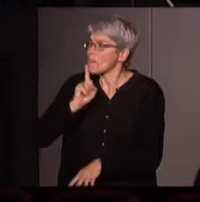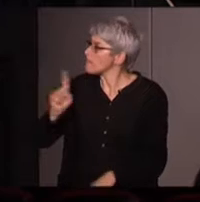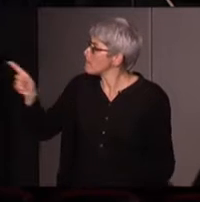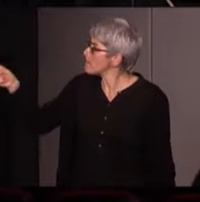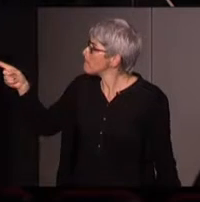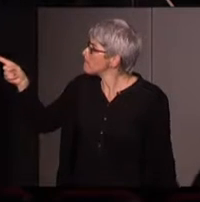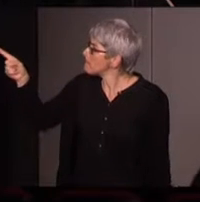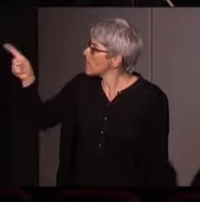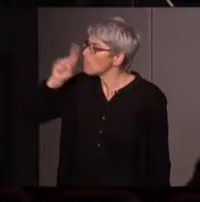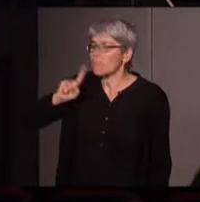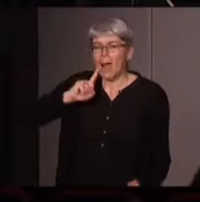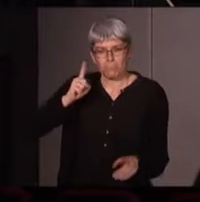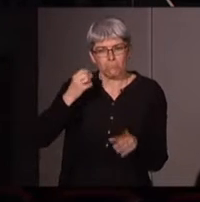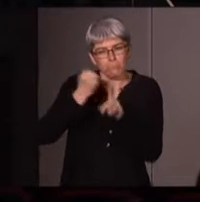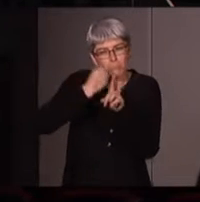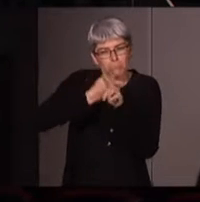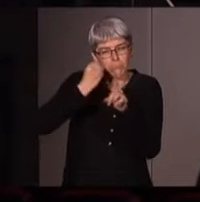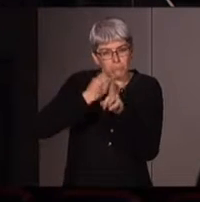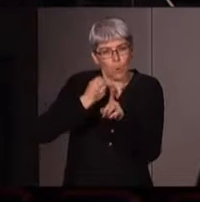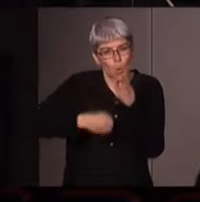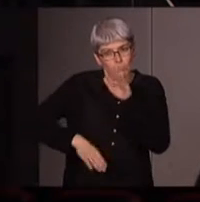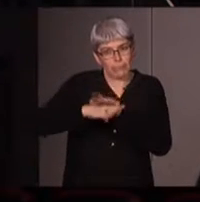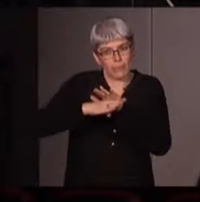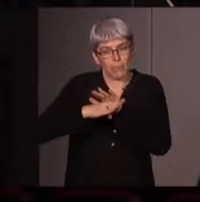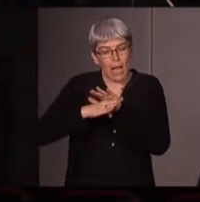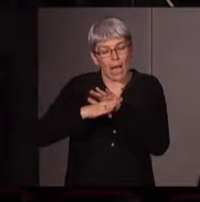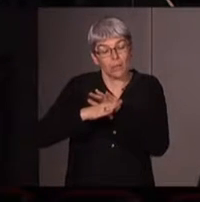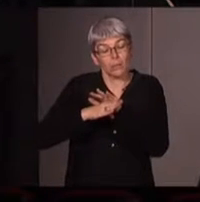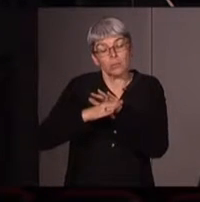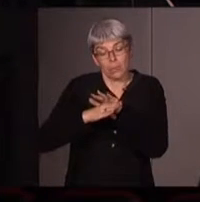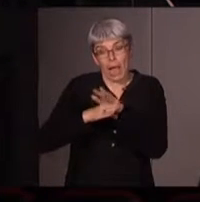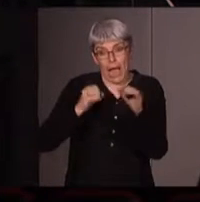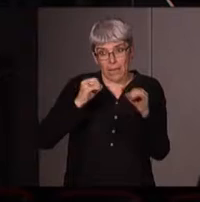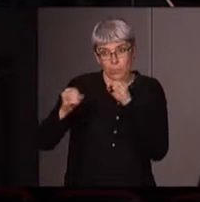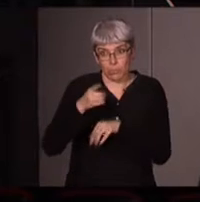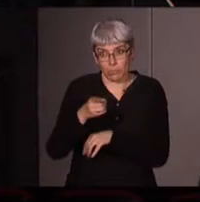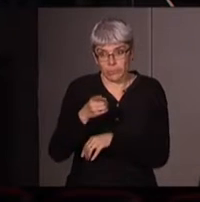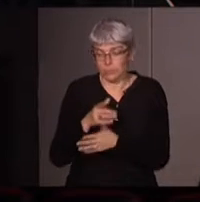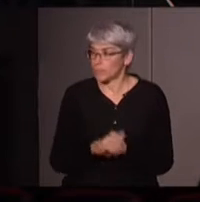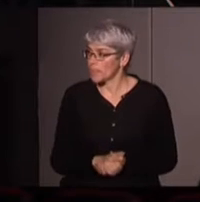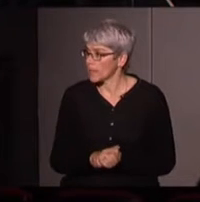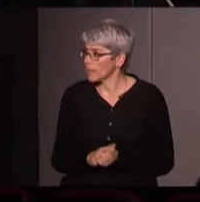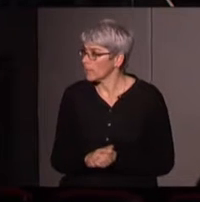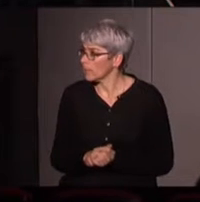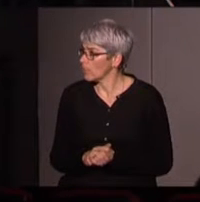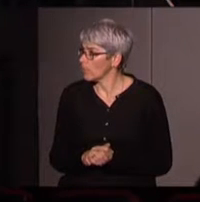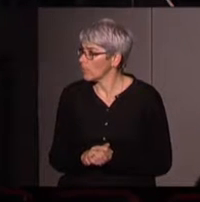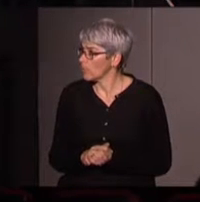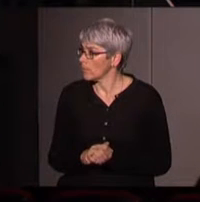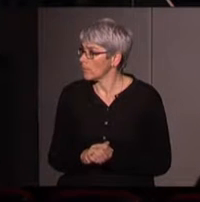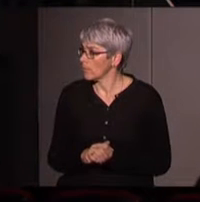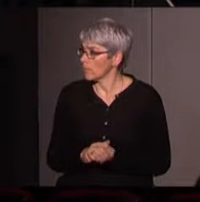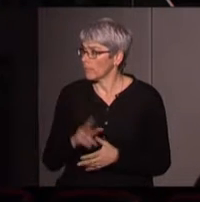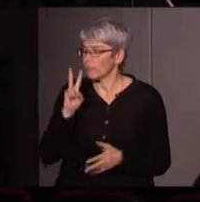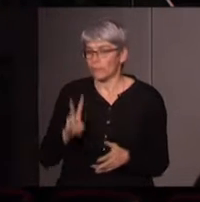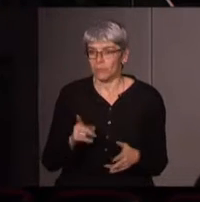des féministes, des écoféministes à l'origine des Women's Pentagon Action, est absolument pas néo-payenne. Elle se revendique et